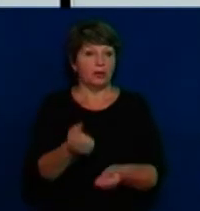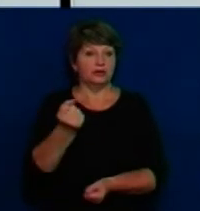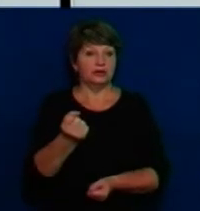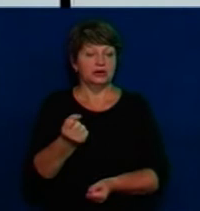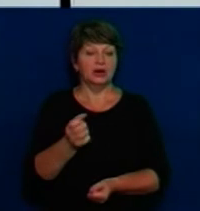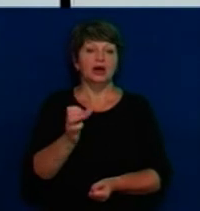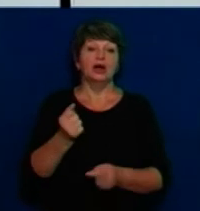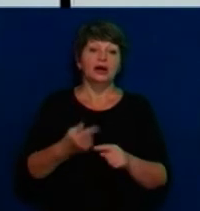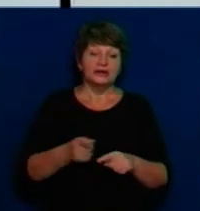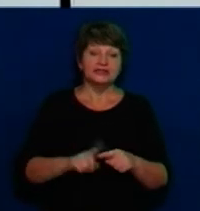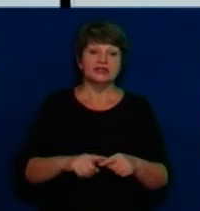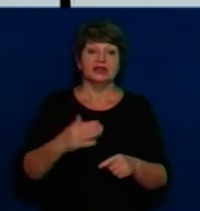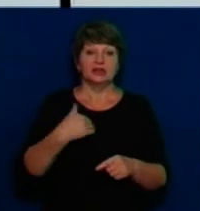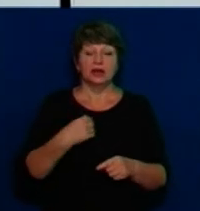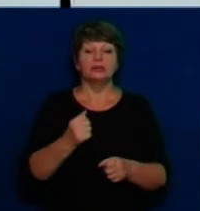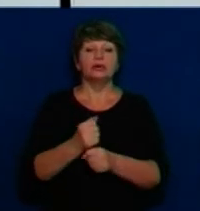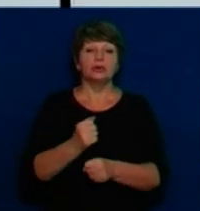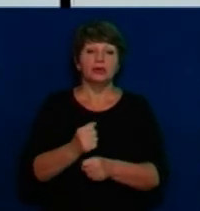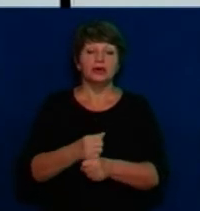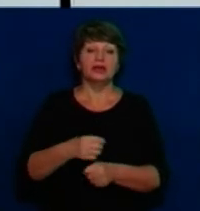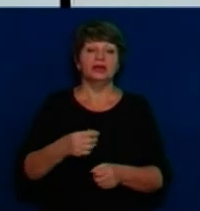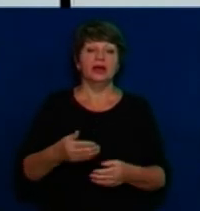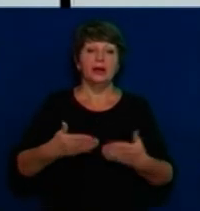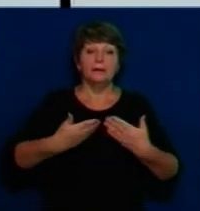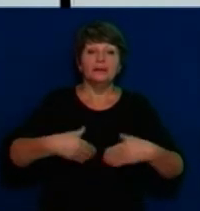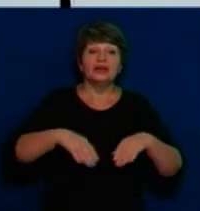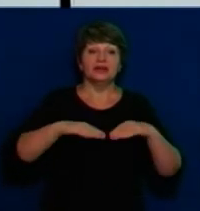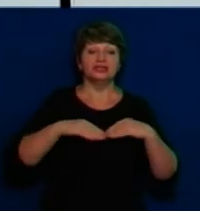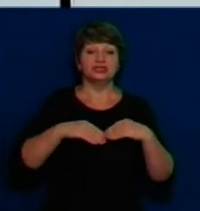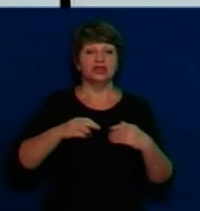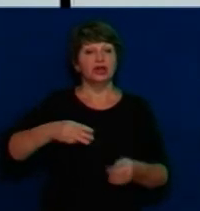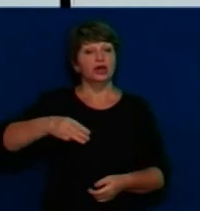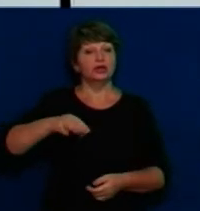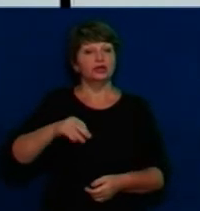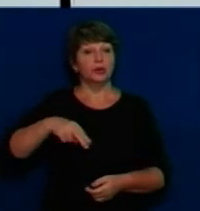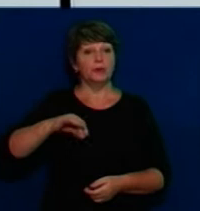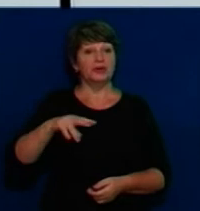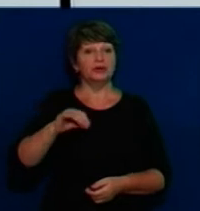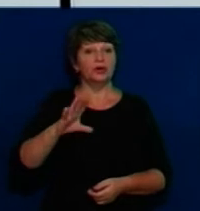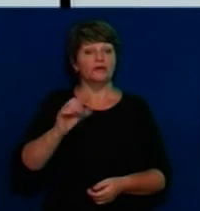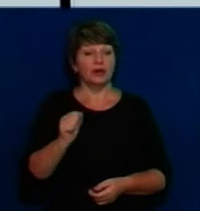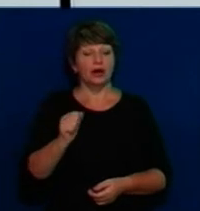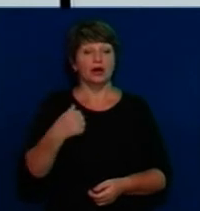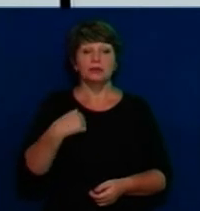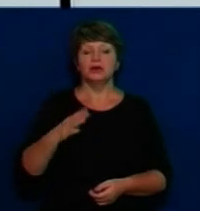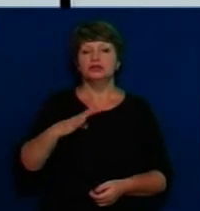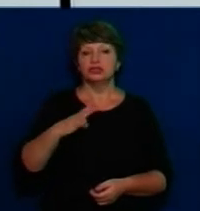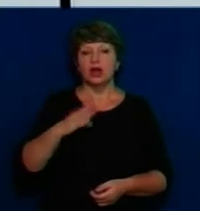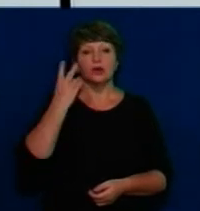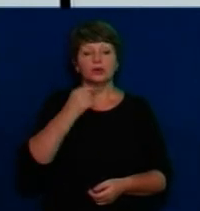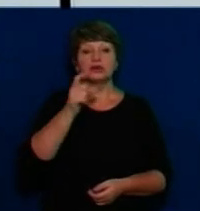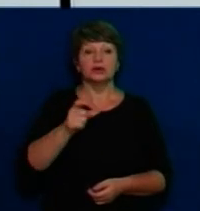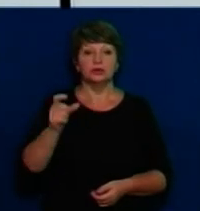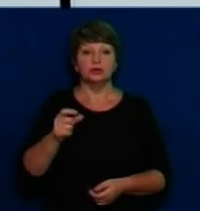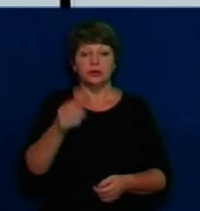Топилівка нам давно вже робила предложення, щоб ми взяли її до себе. І, ви знаєте, я ждала, коли люди зазріють і дійсно приймуть